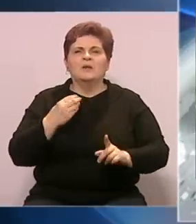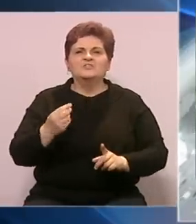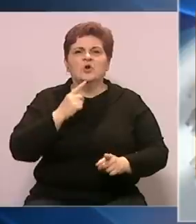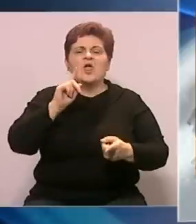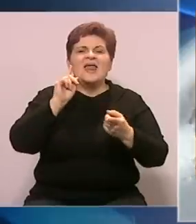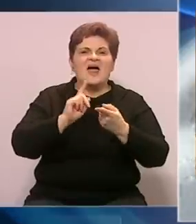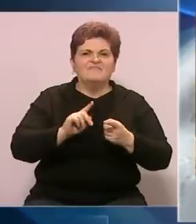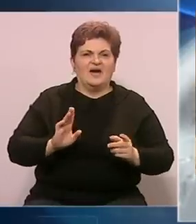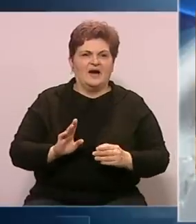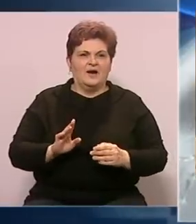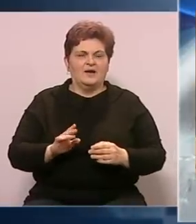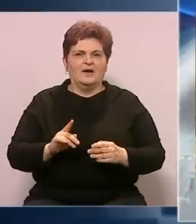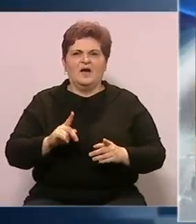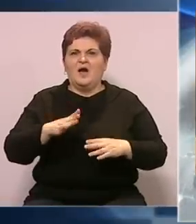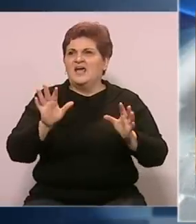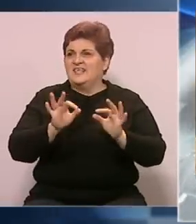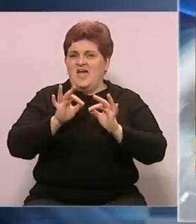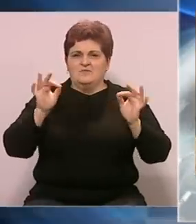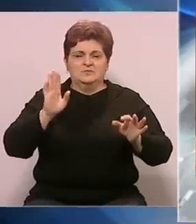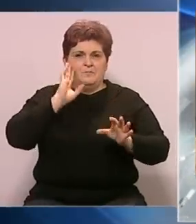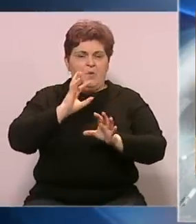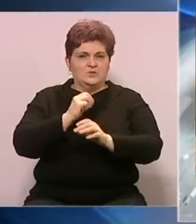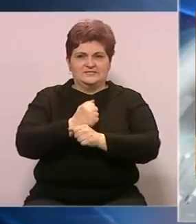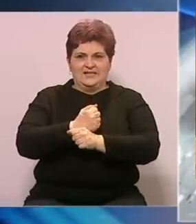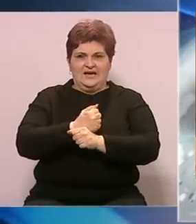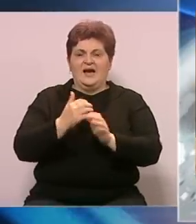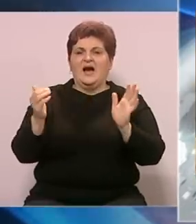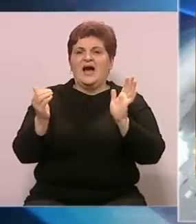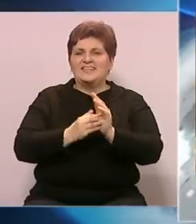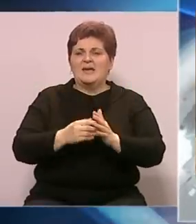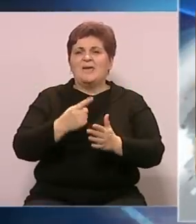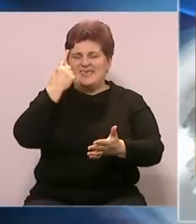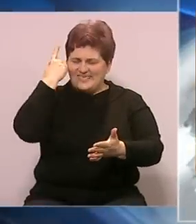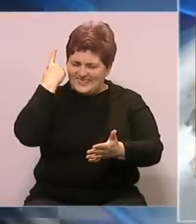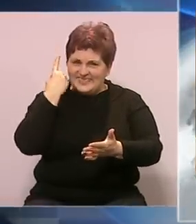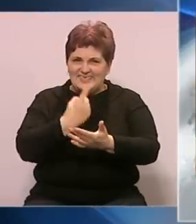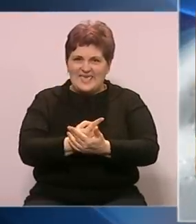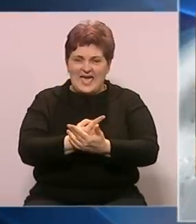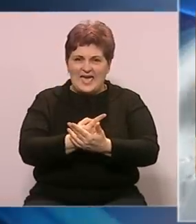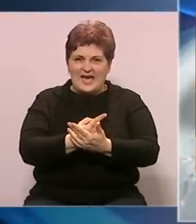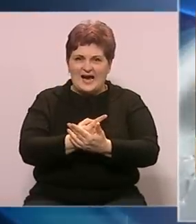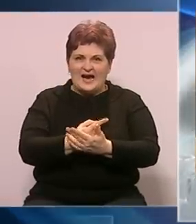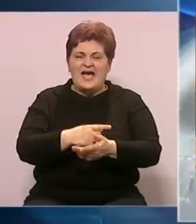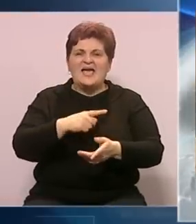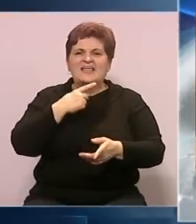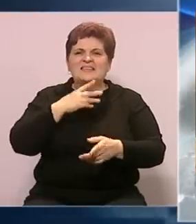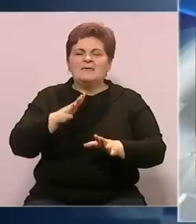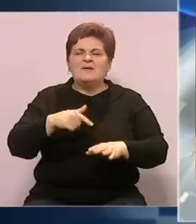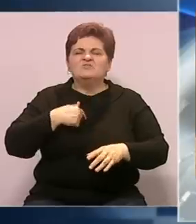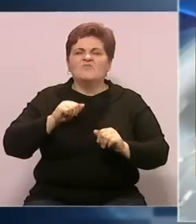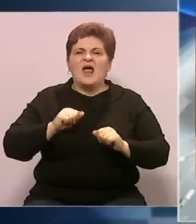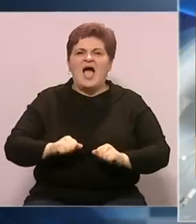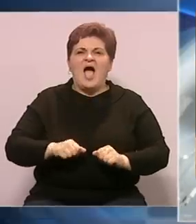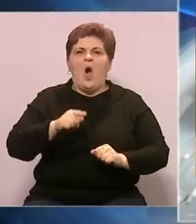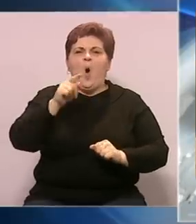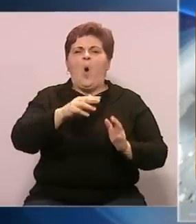federaciju. Najinče da javnost Bosne i Hercegovine treba jedan put da digne svoj glas i da kaže da je